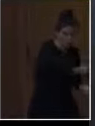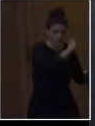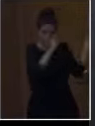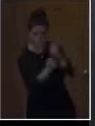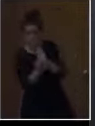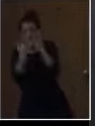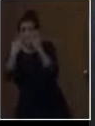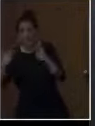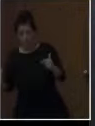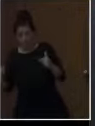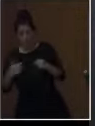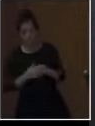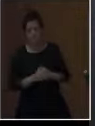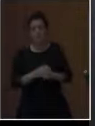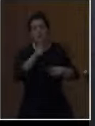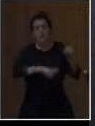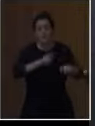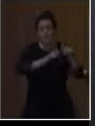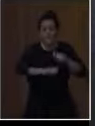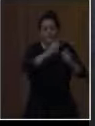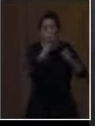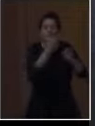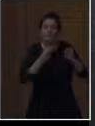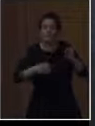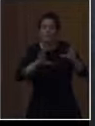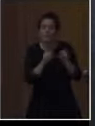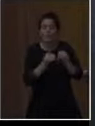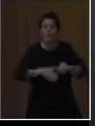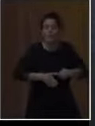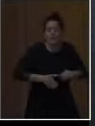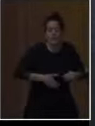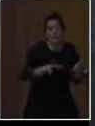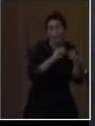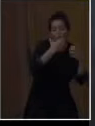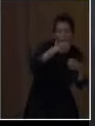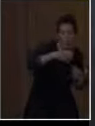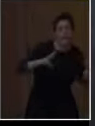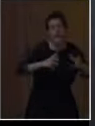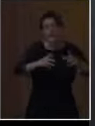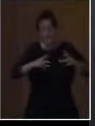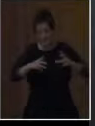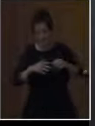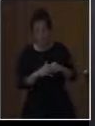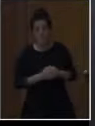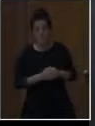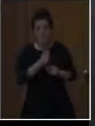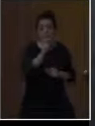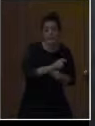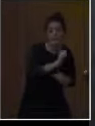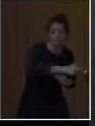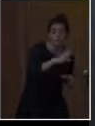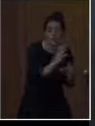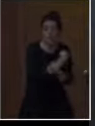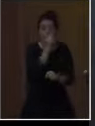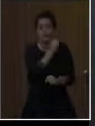Μιχαλόπουλου. Ενώ άλλα έφτιαξαν χιμωριστικά σκετσάκια για τα φρούτα και τα λαχανικά. Έγιναν τραγουδιστές θενόροι.